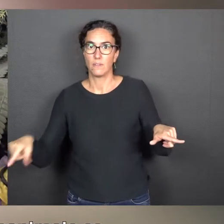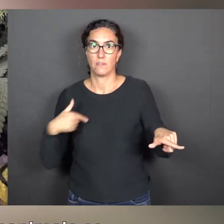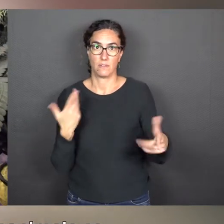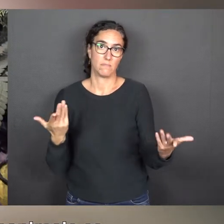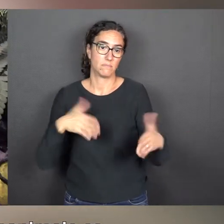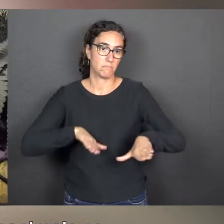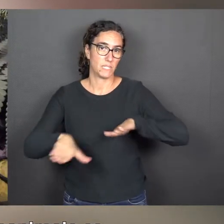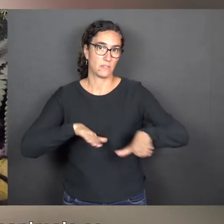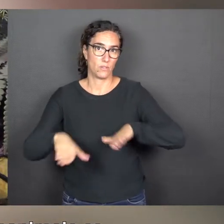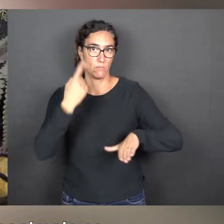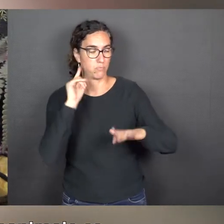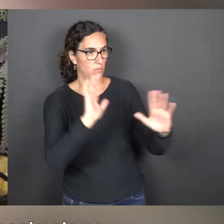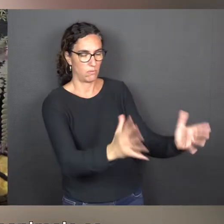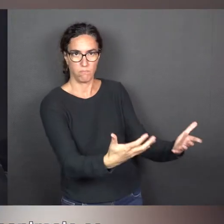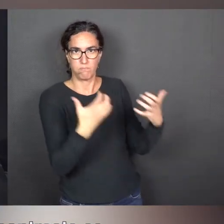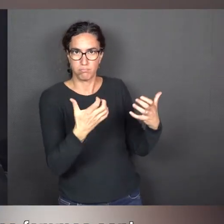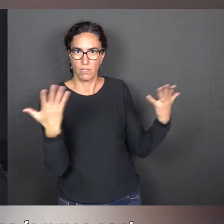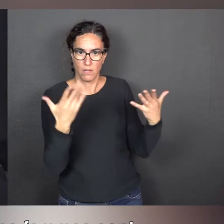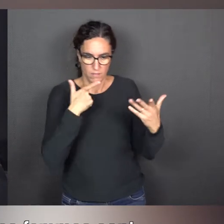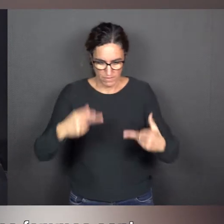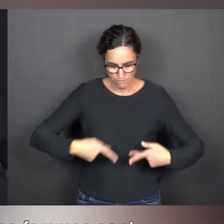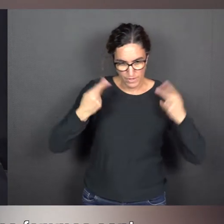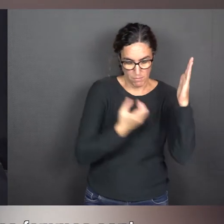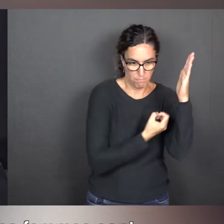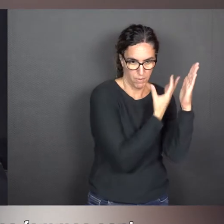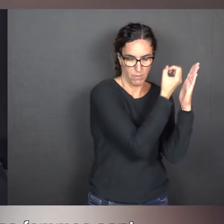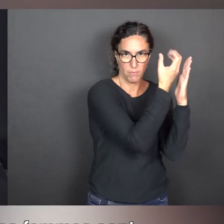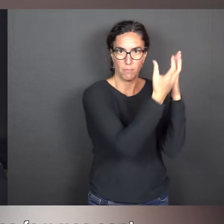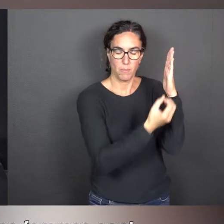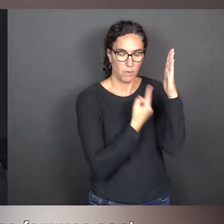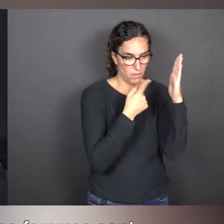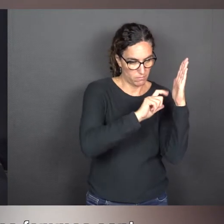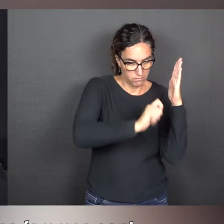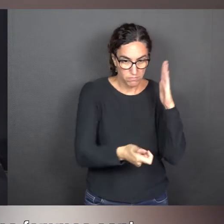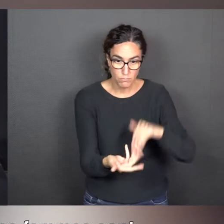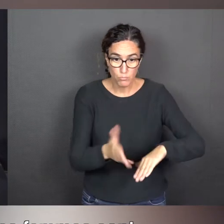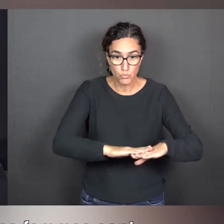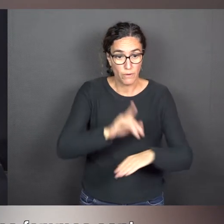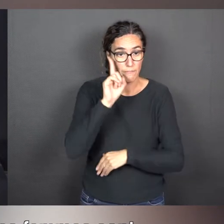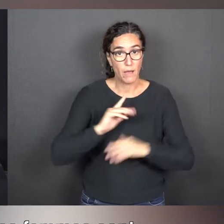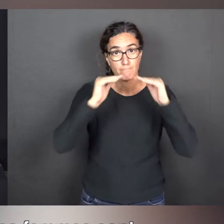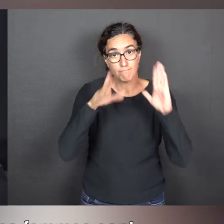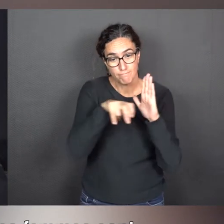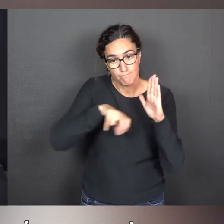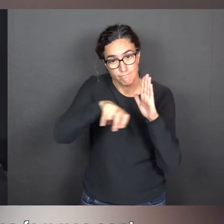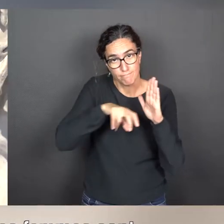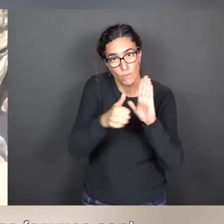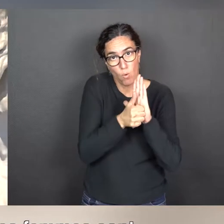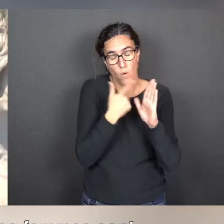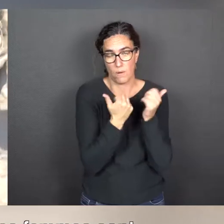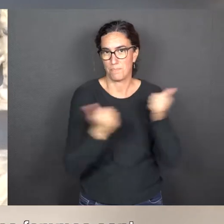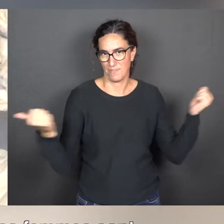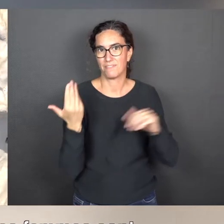ce rapport entre le bourgeonnement possible d'une vie et ce rôle auquel les femmes sont alors cantonnées.